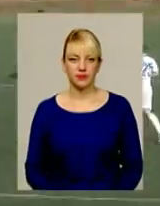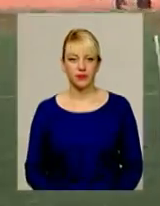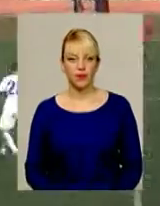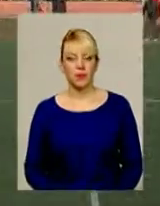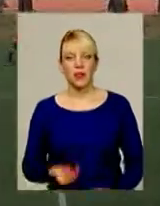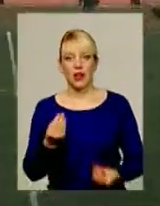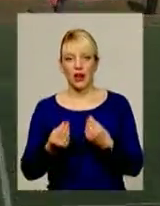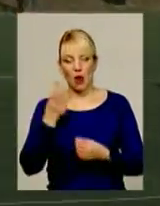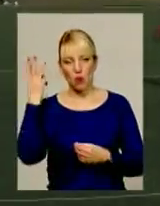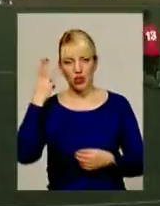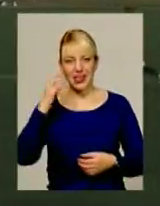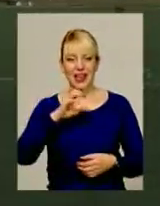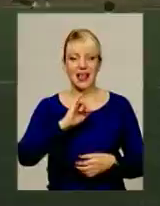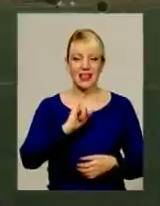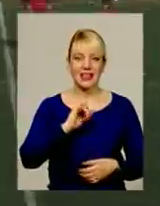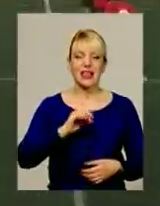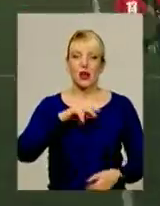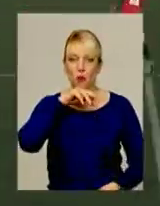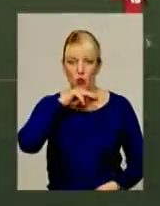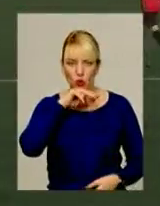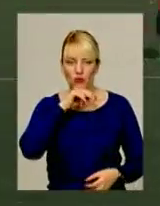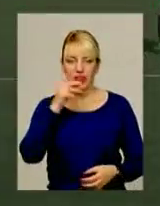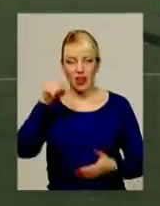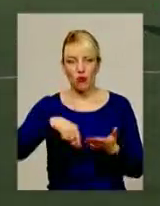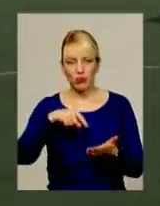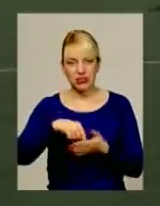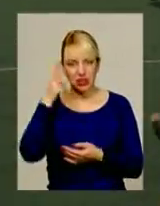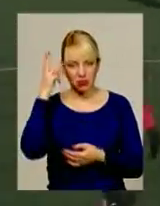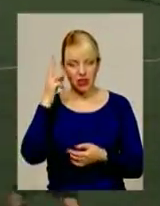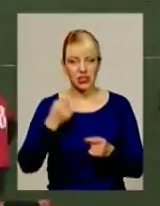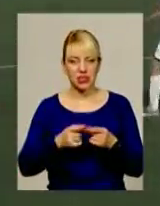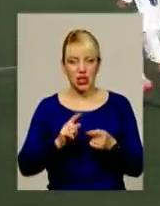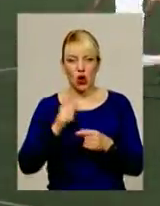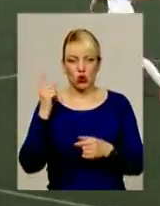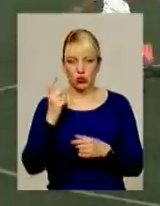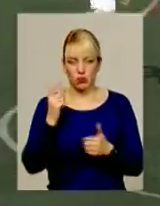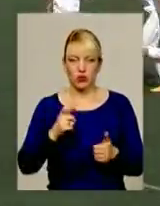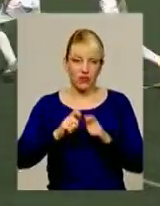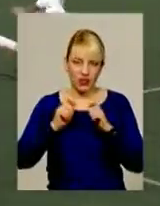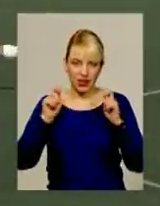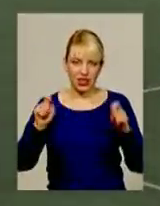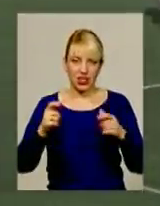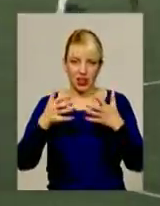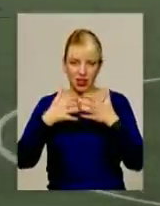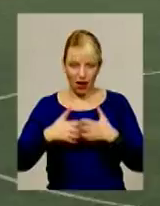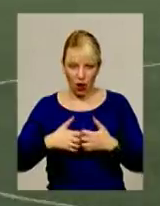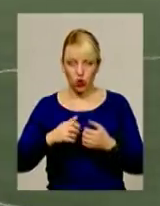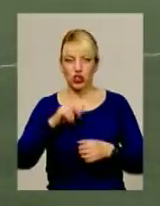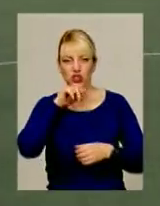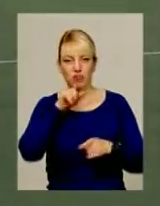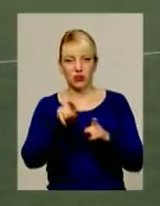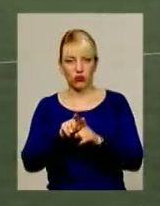Грали Поділля та «Спарта-Буковина» в Хмельницькому. Рахунок голам відкрили господарі на 20-й хвилині. Чернівчани з відповіддю не